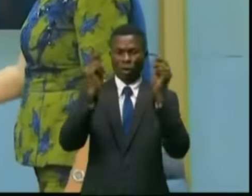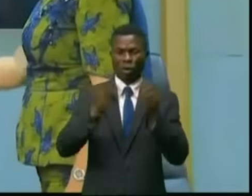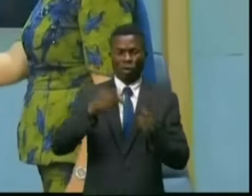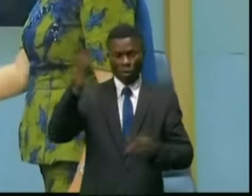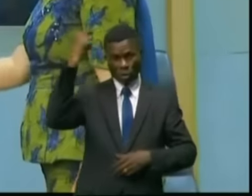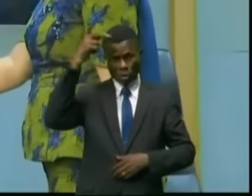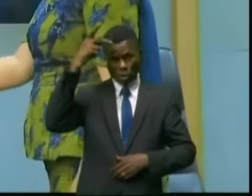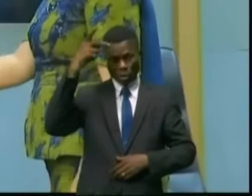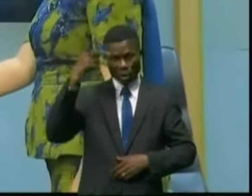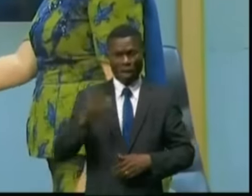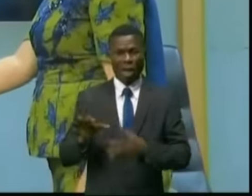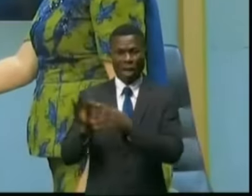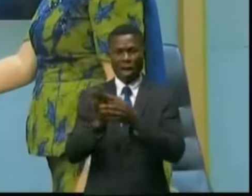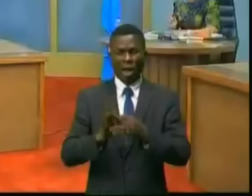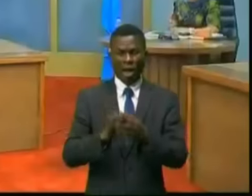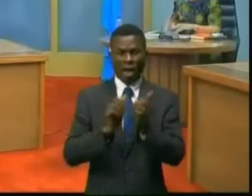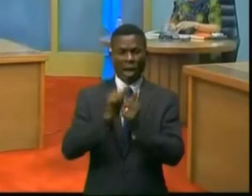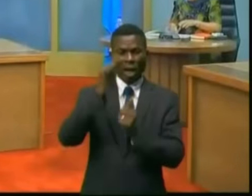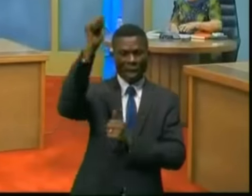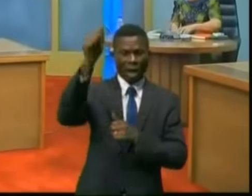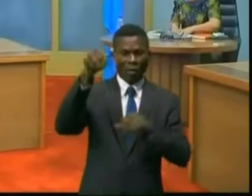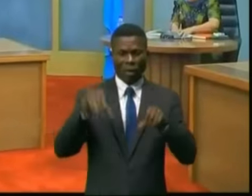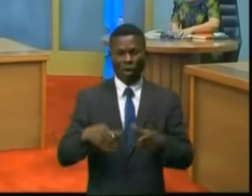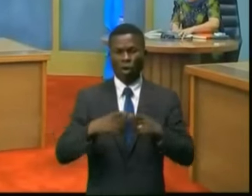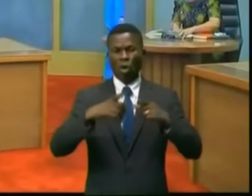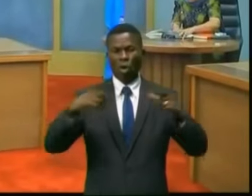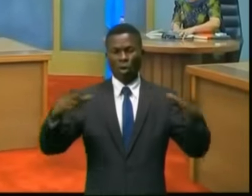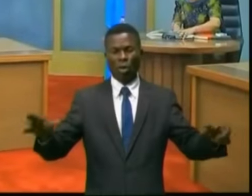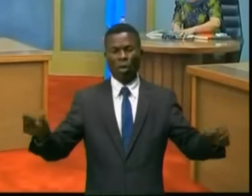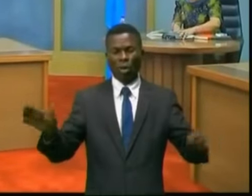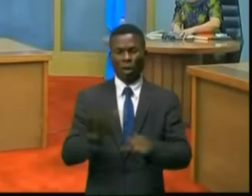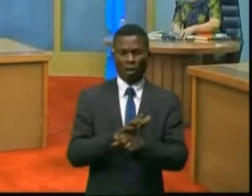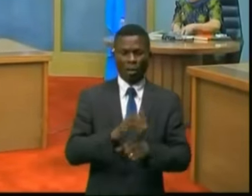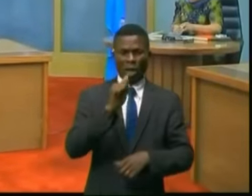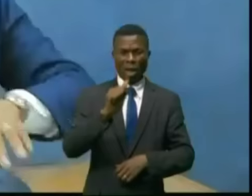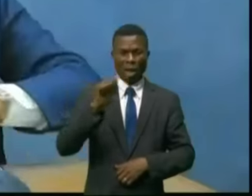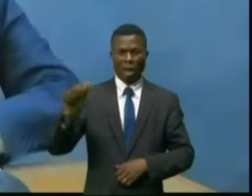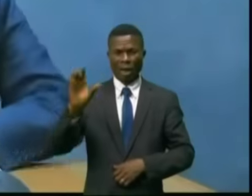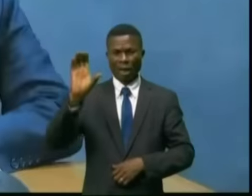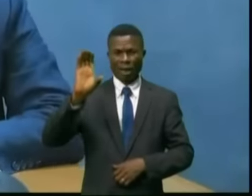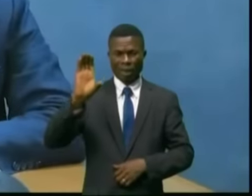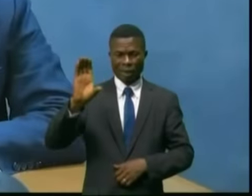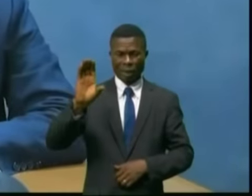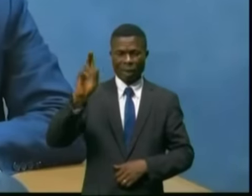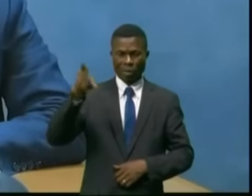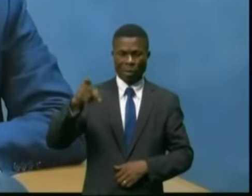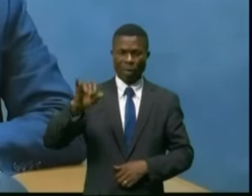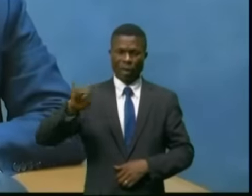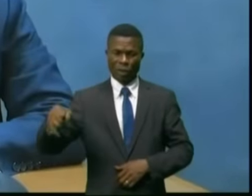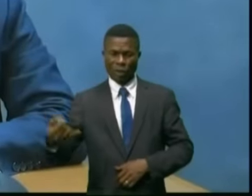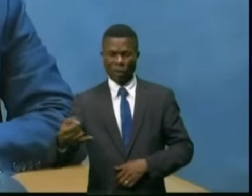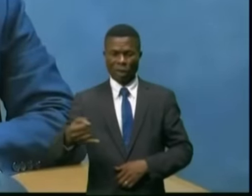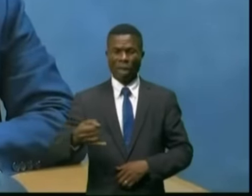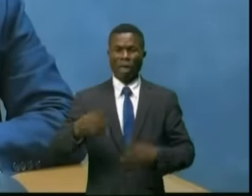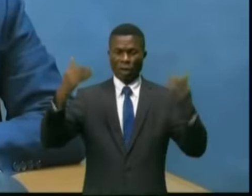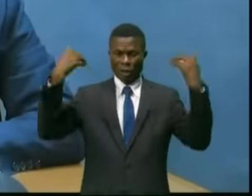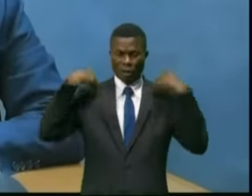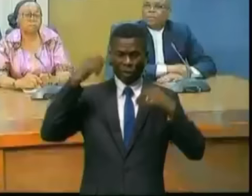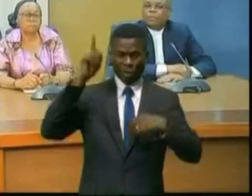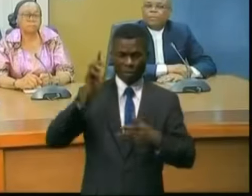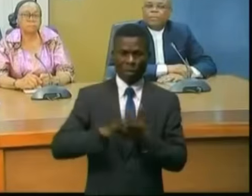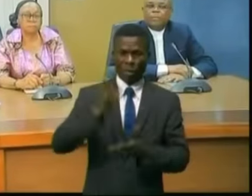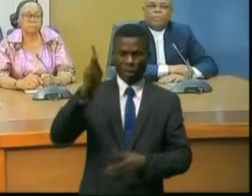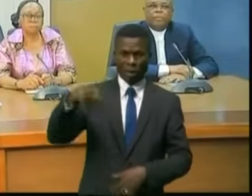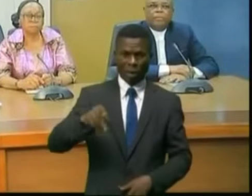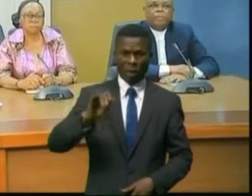pour l'avènement d'un Congo prospère et grand AAA CPG sous la conduite de son autorité morale, Pius Mabilou,